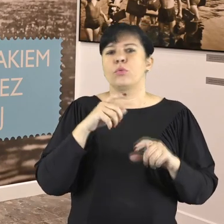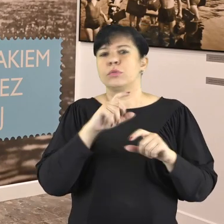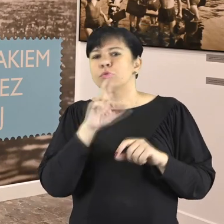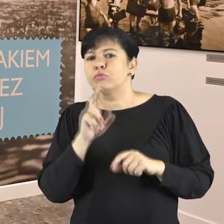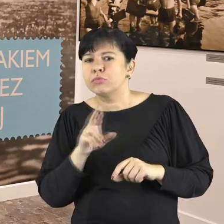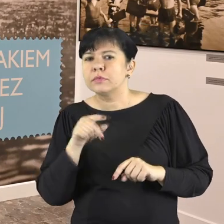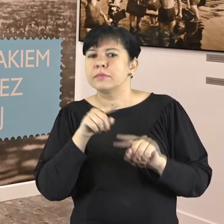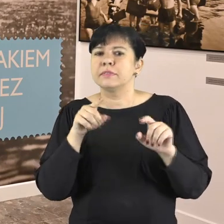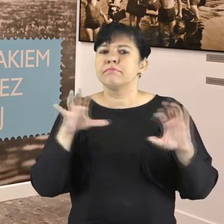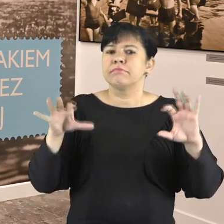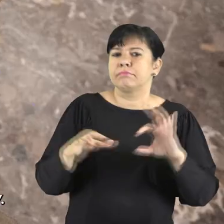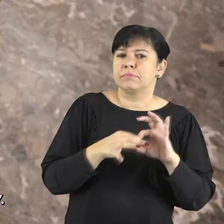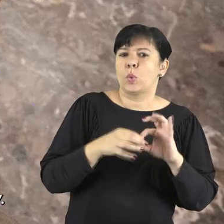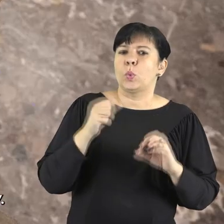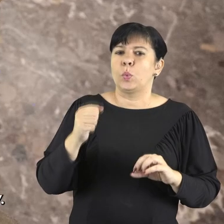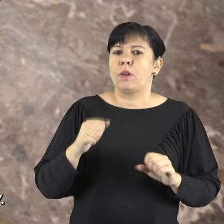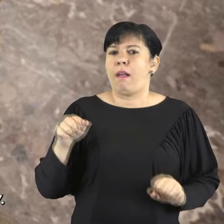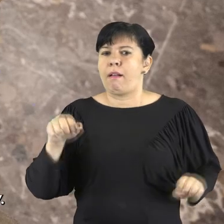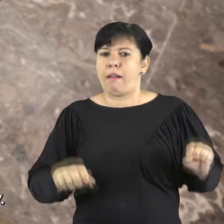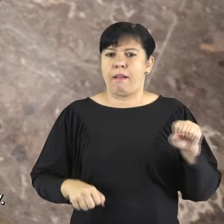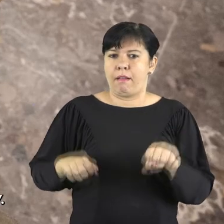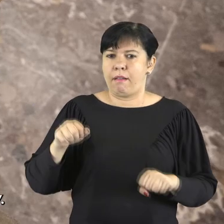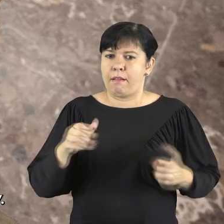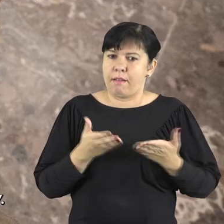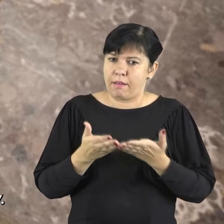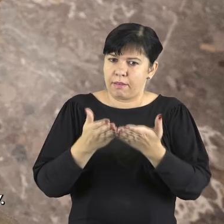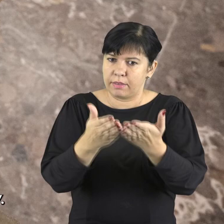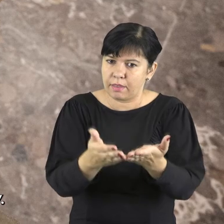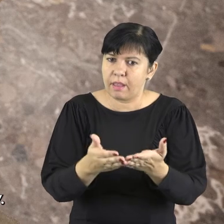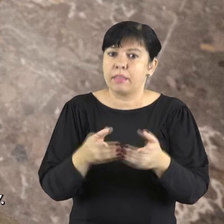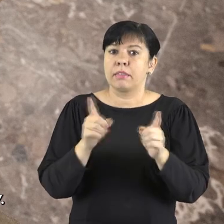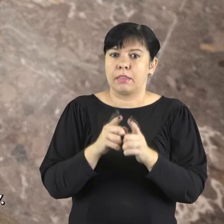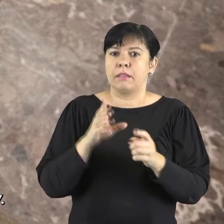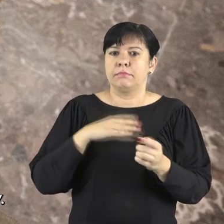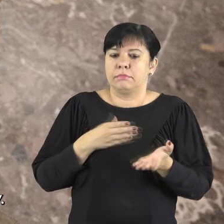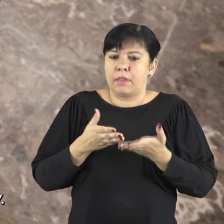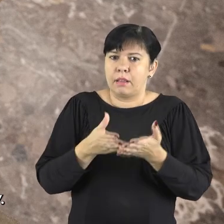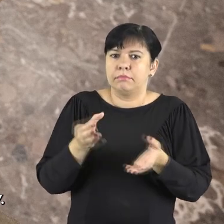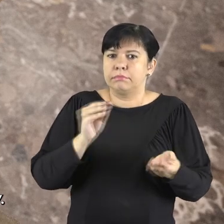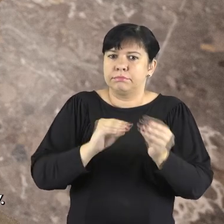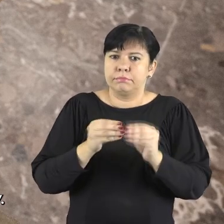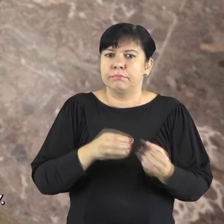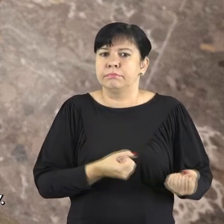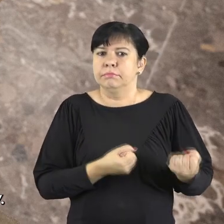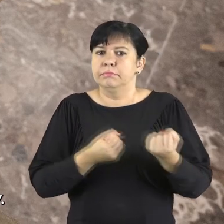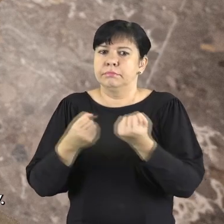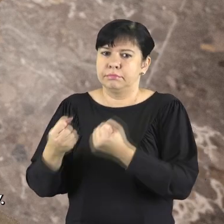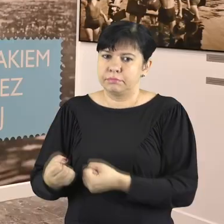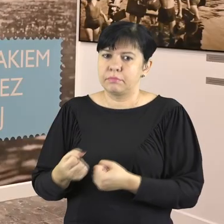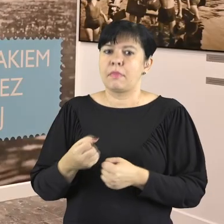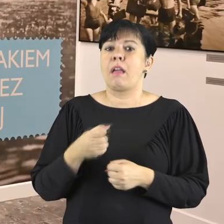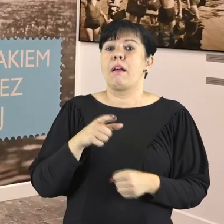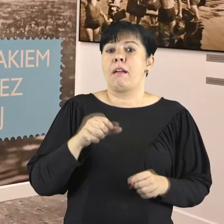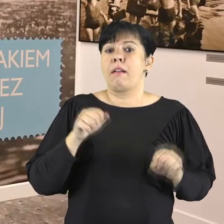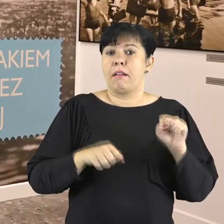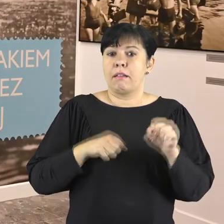pamiątki i obiekty związane z turystyką kajakową, między innymi kajak przenośny.